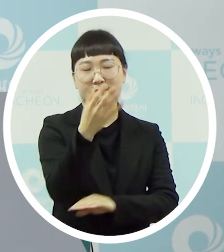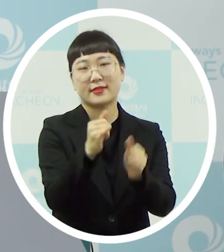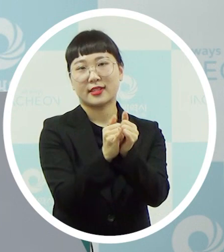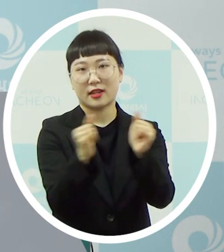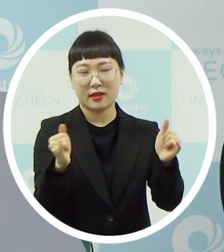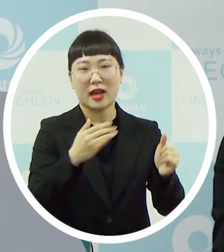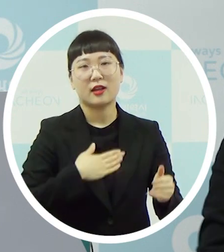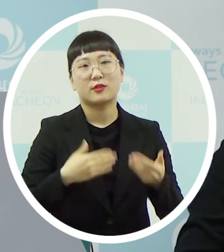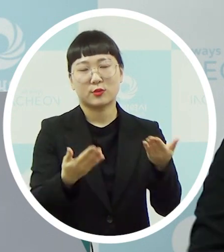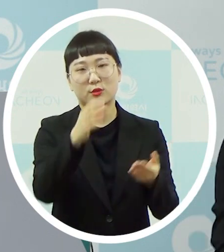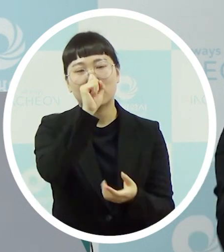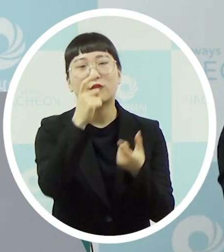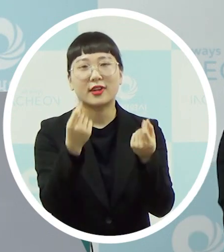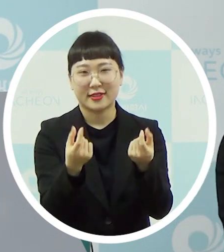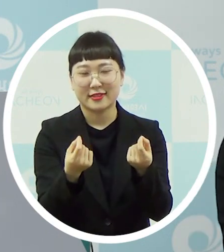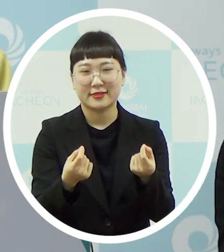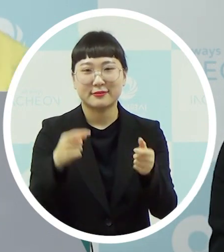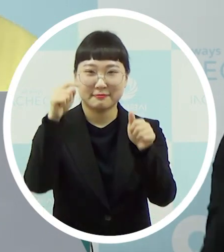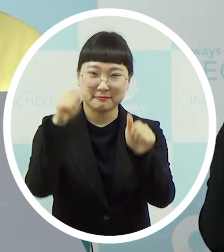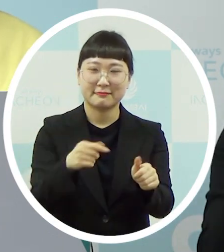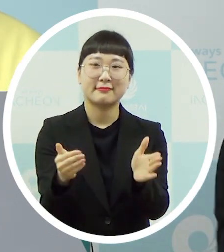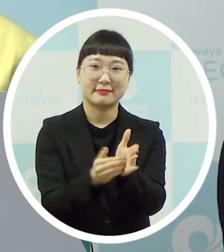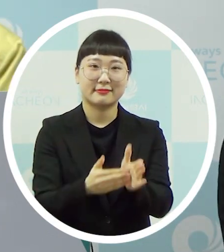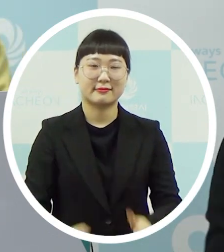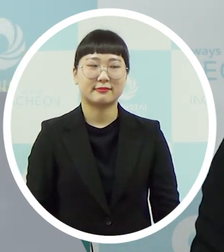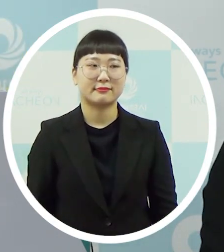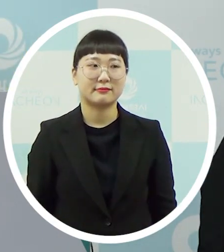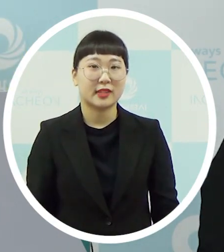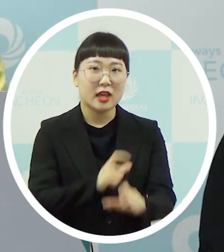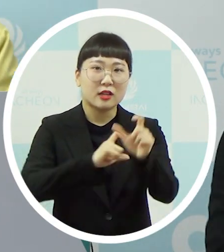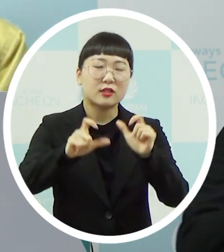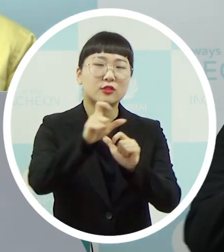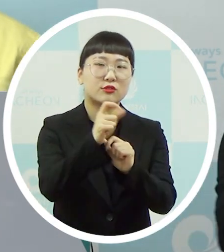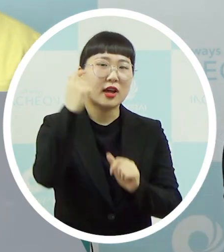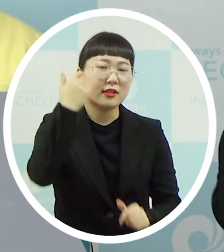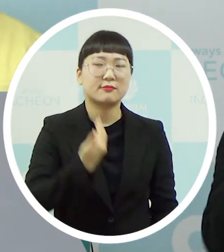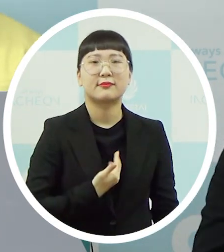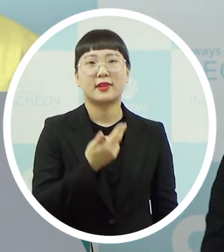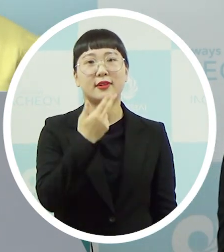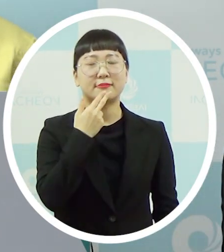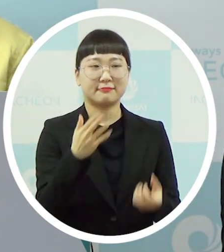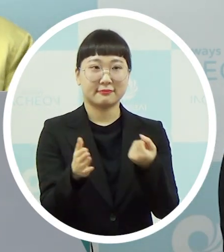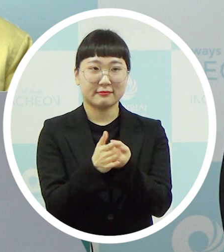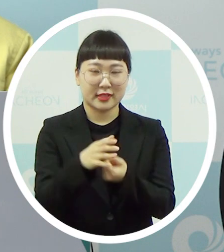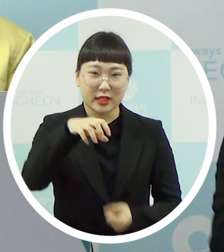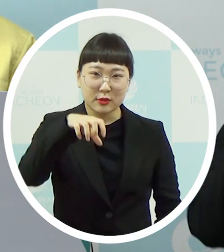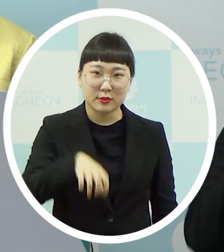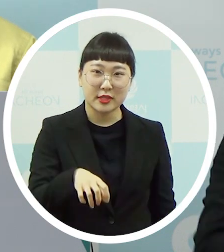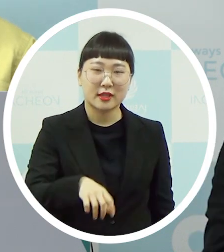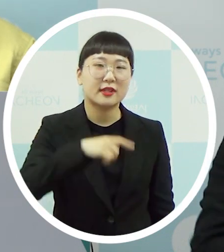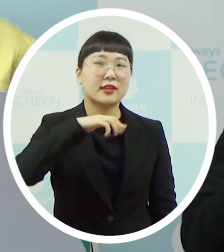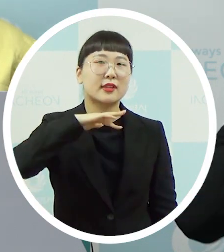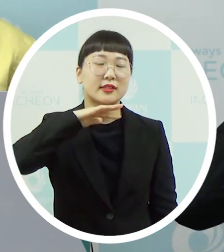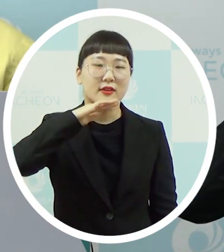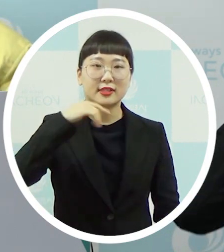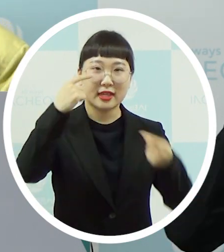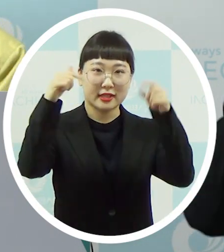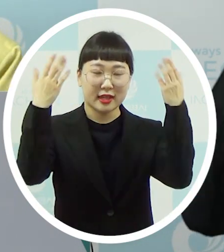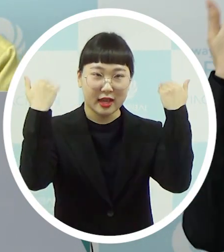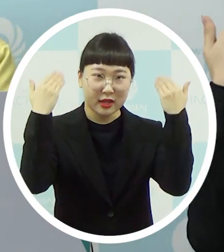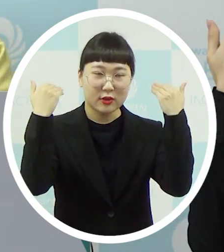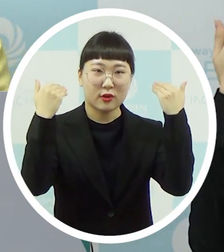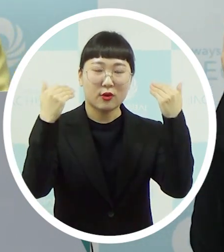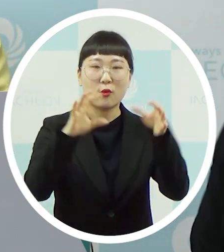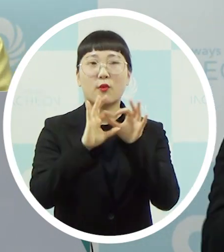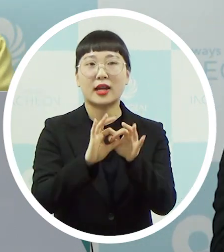지시도 했습니다 추가 질문이 없는 관계로 지금 여기 브리핑장에는 연세대 관계자께서